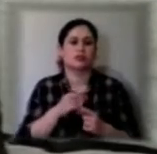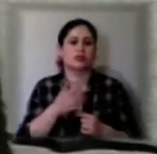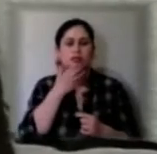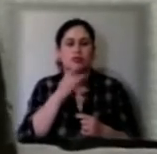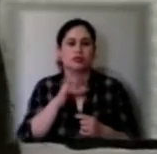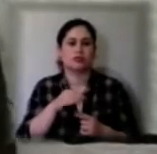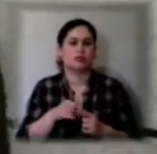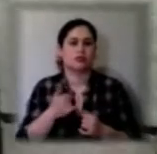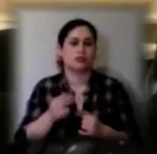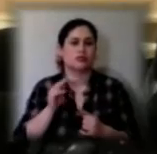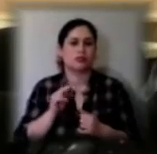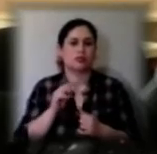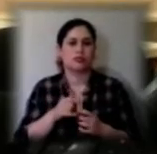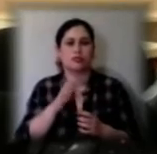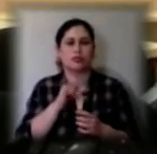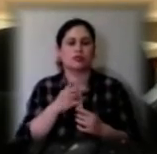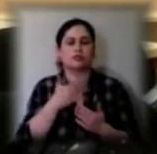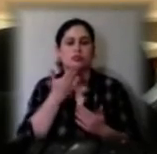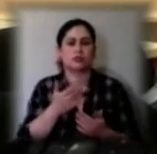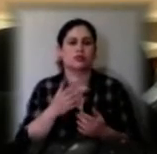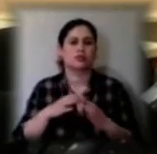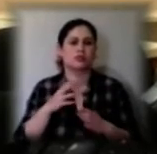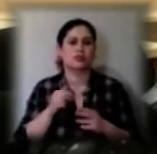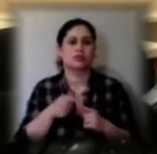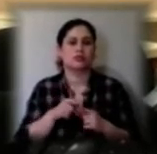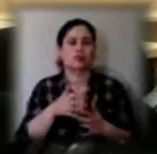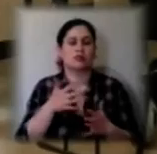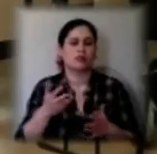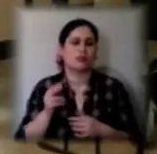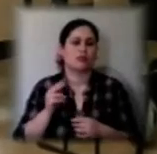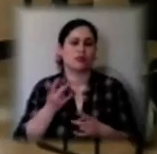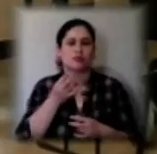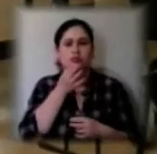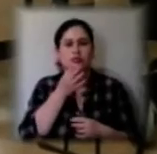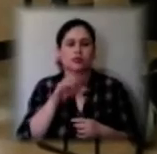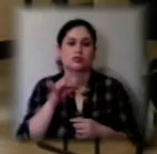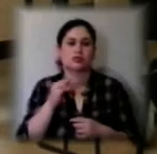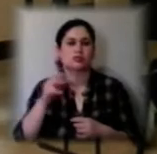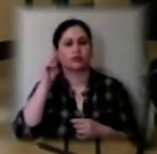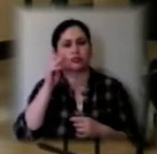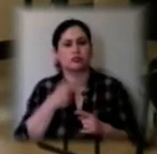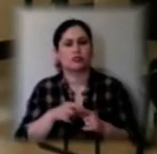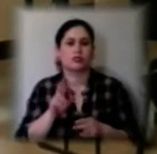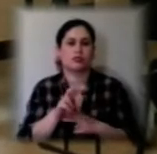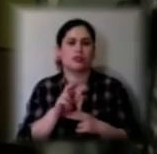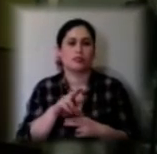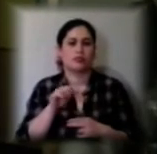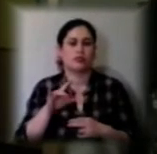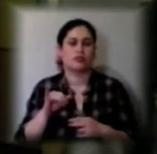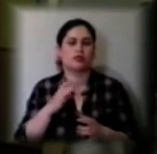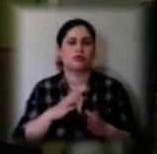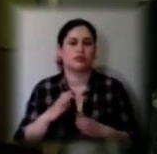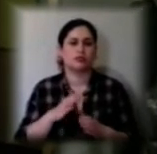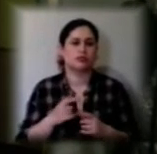навчальному закладі. Ми запитали у студентів, як їм більше подобається дистанційно навчатись чи відвідувати пари в університеті. Було